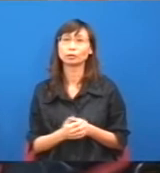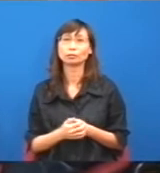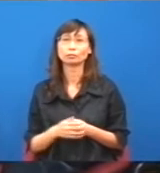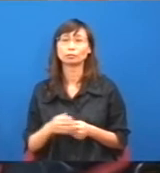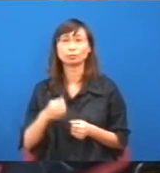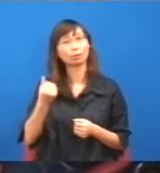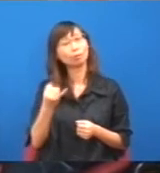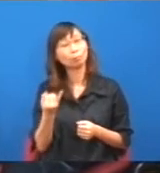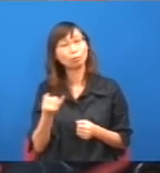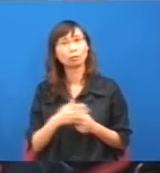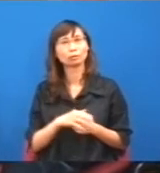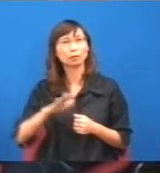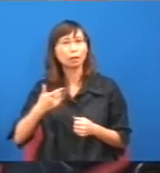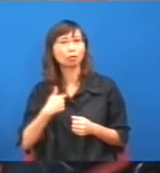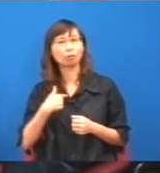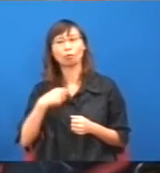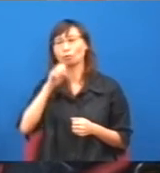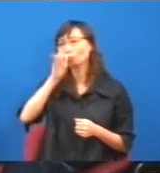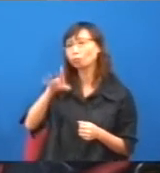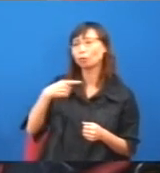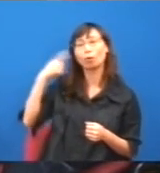意,但是你講到具體一看,